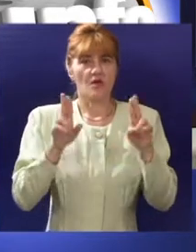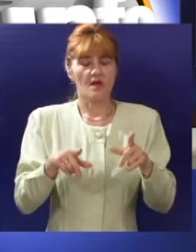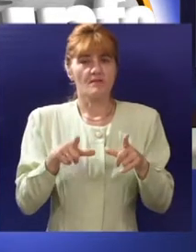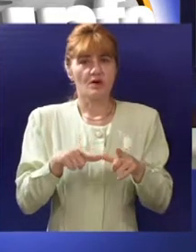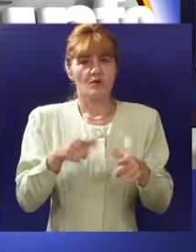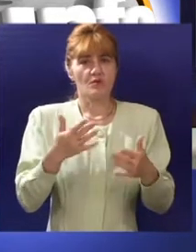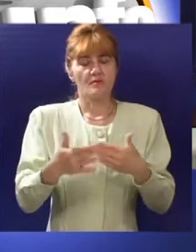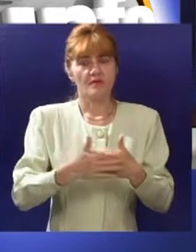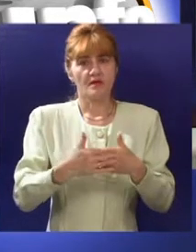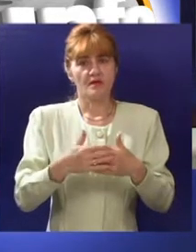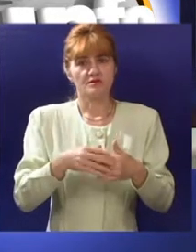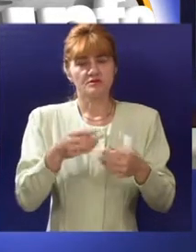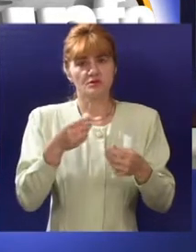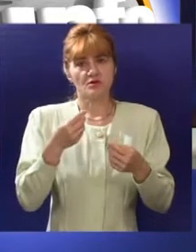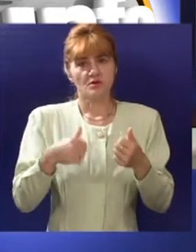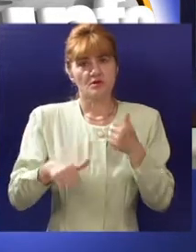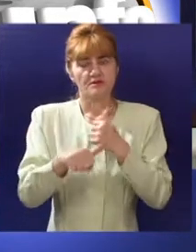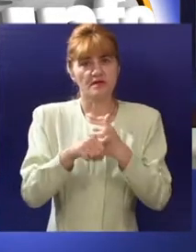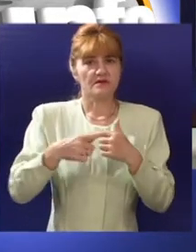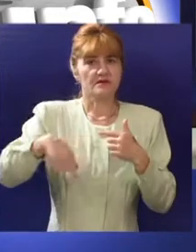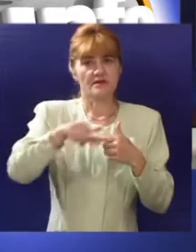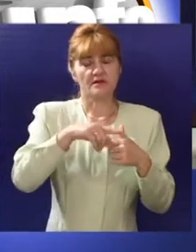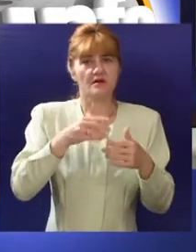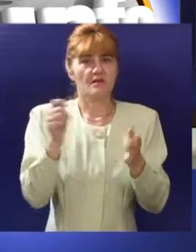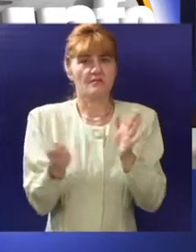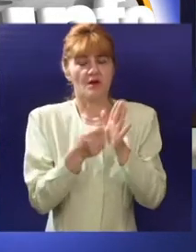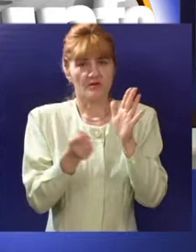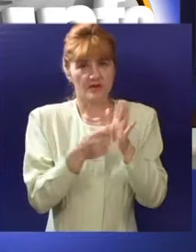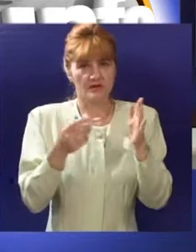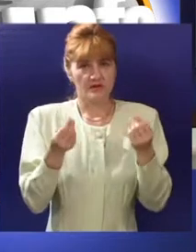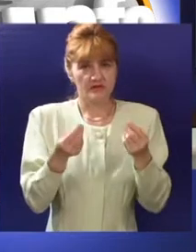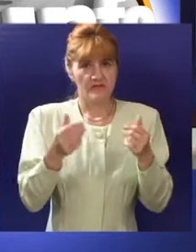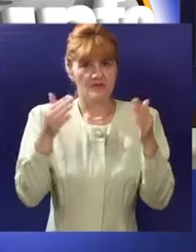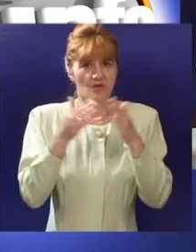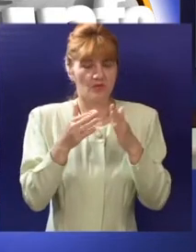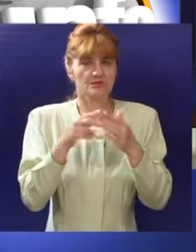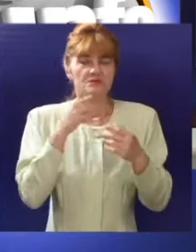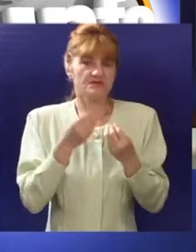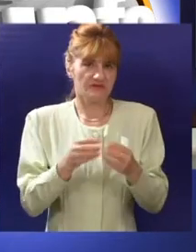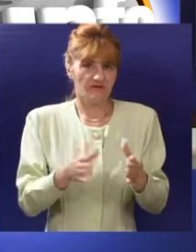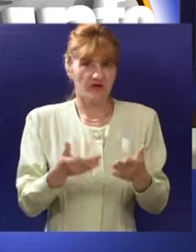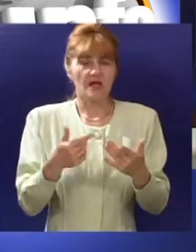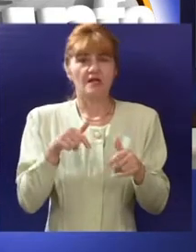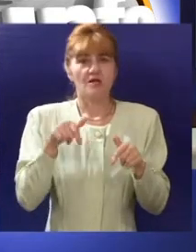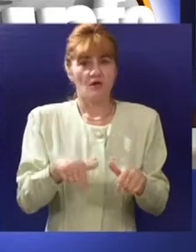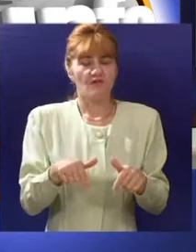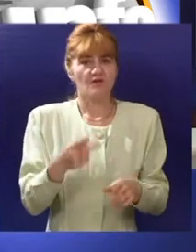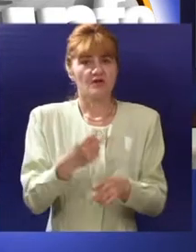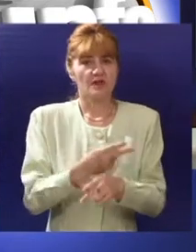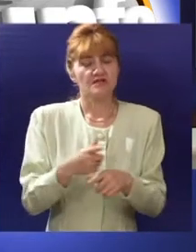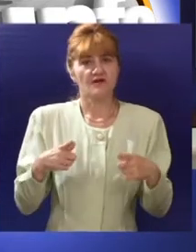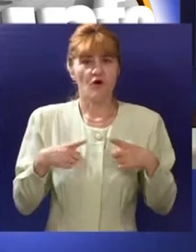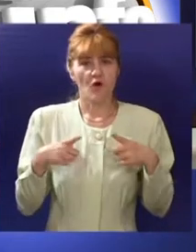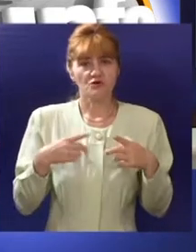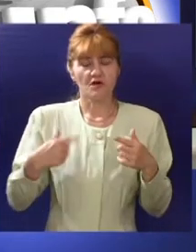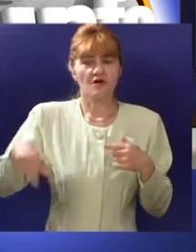krize u Zapadnoj Evropi i nagove šta ima oporavka tržišta, nekretnina i investicija. Zemlje Istočne Evrope, među kojima je i Srbija, zbog